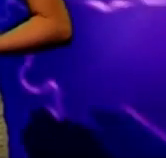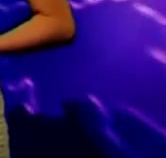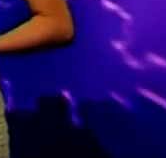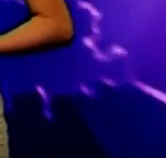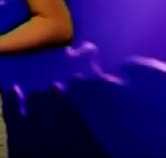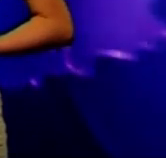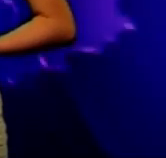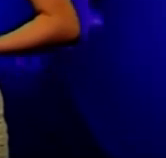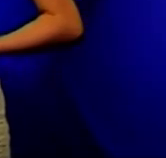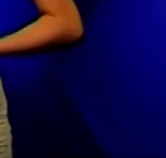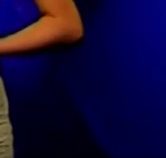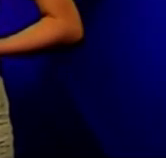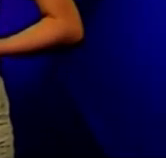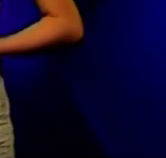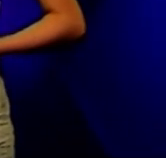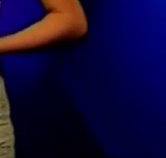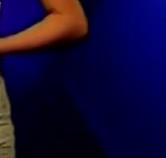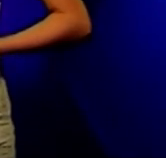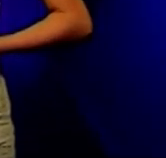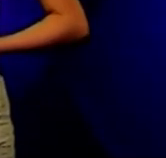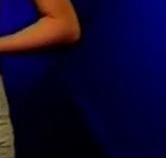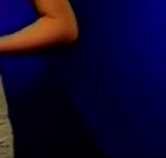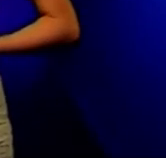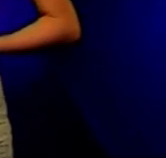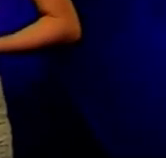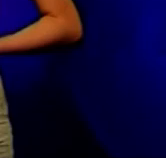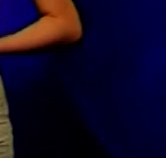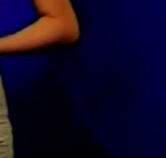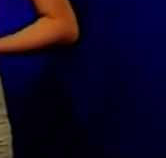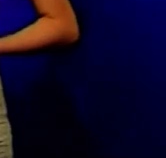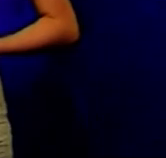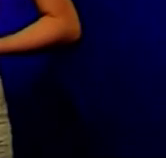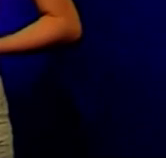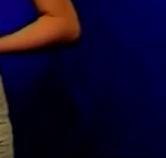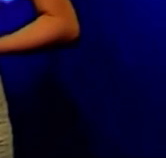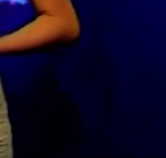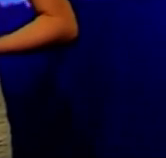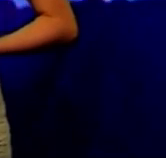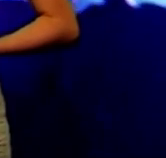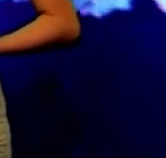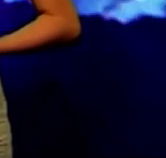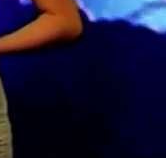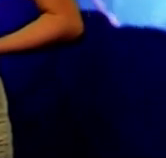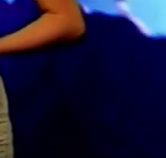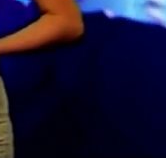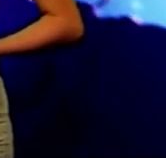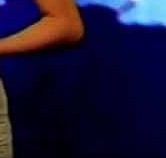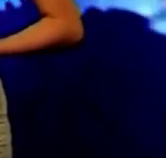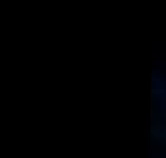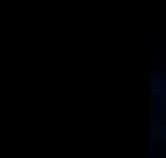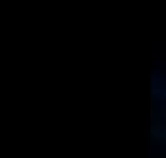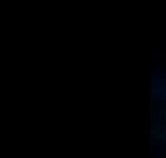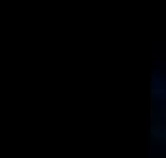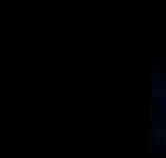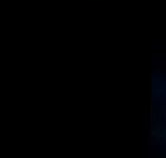становить 12 мікрорентген за годину. Гарного вам настрою, незалежно від погоди. І залишайте з нами на хвилі каналу Кіровоград.